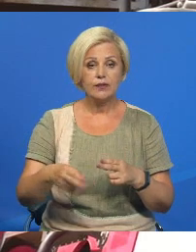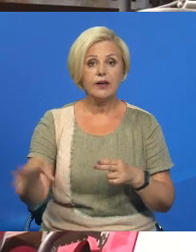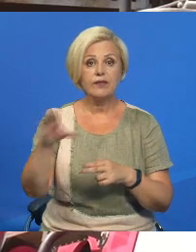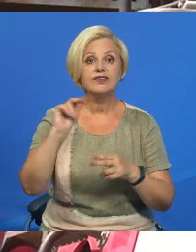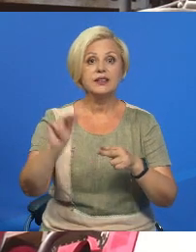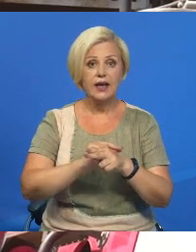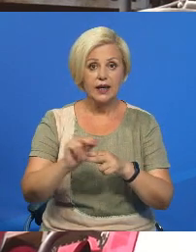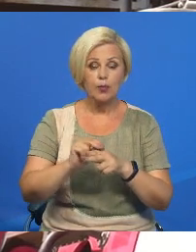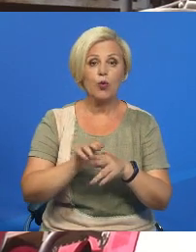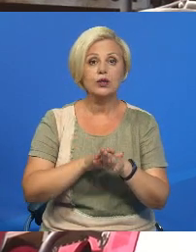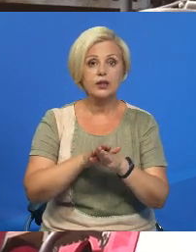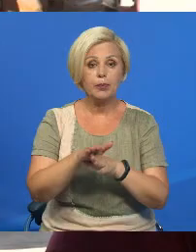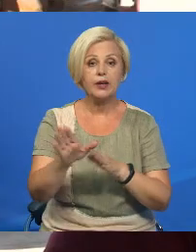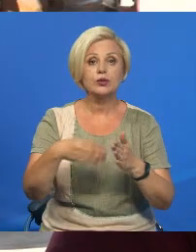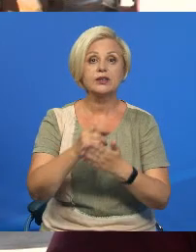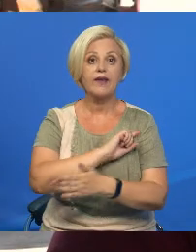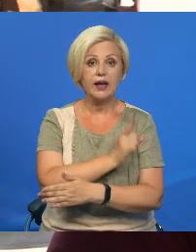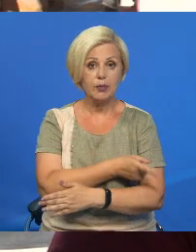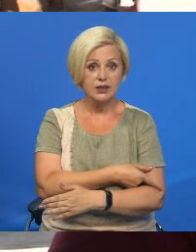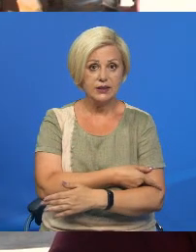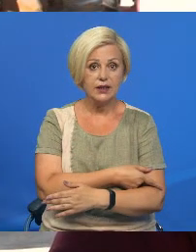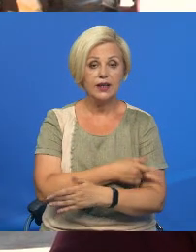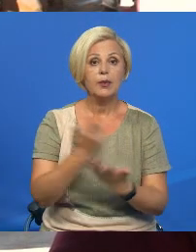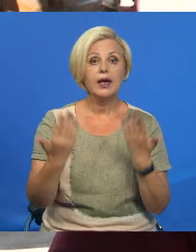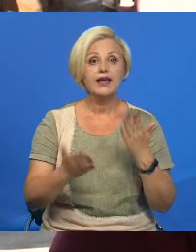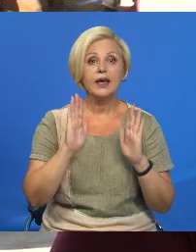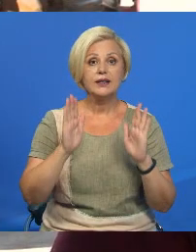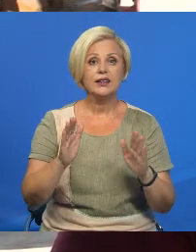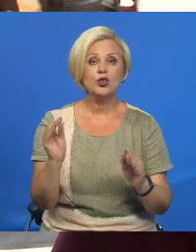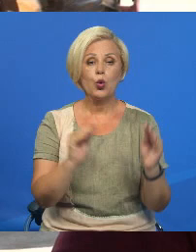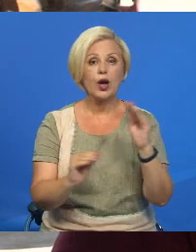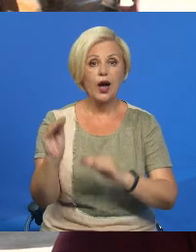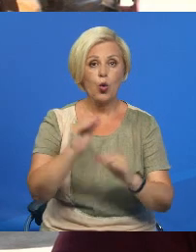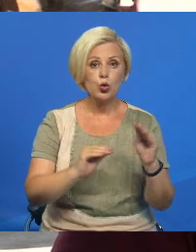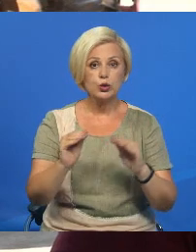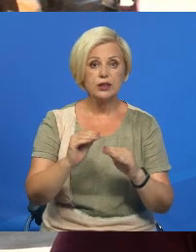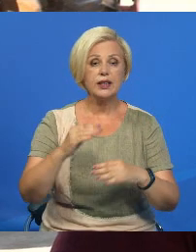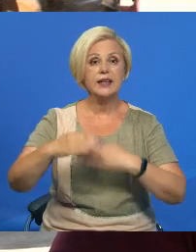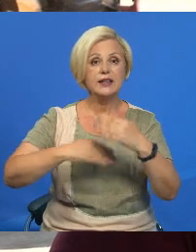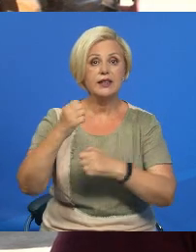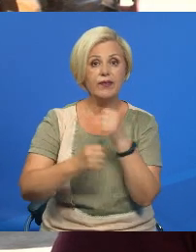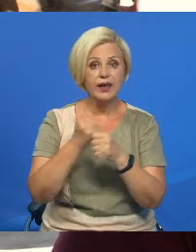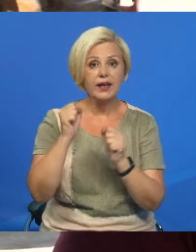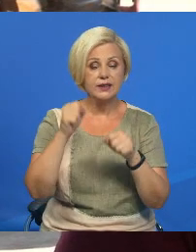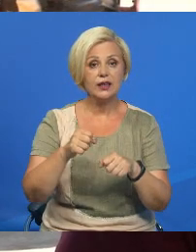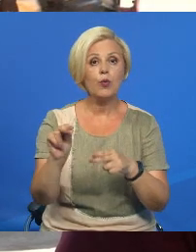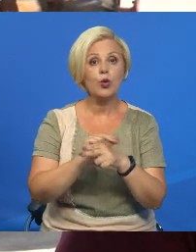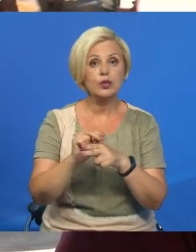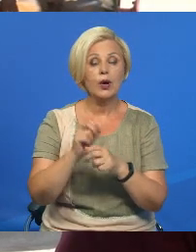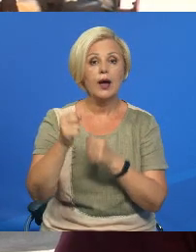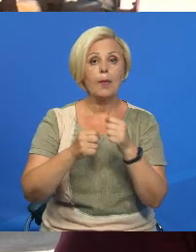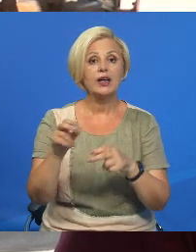ремонты мы производим своими силами. Ну, если только узлы, допустим, двигатели, то, может, производим ремонт на